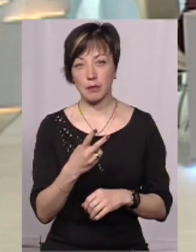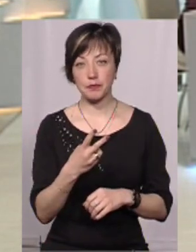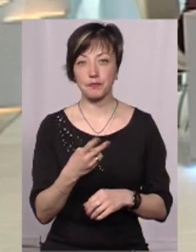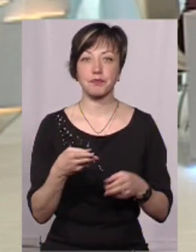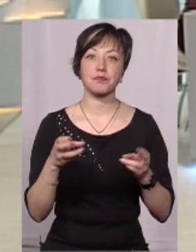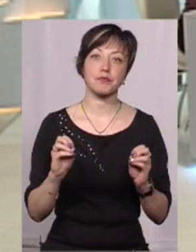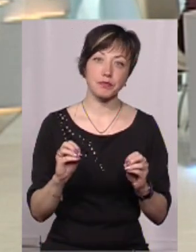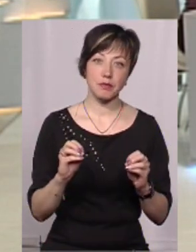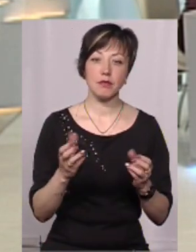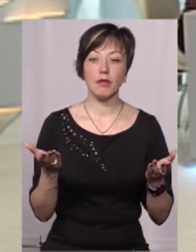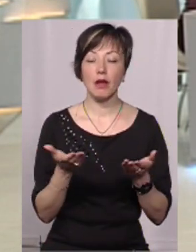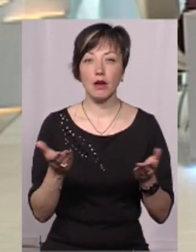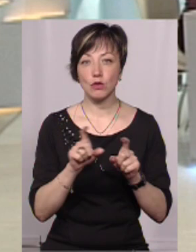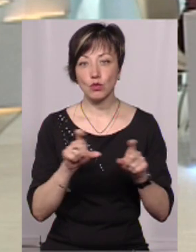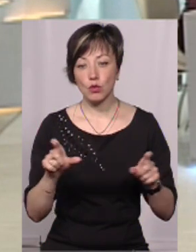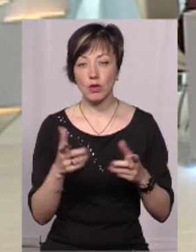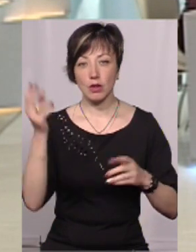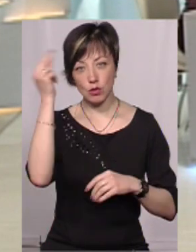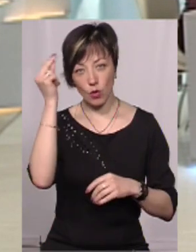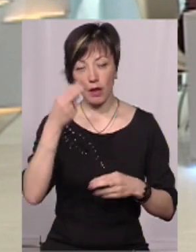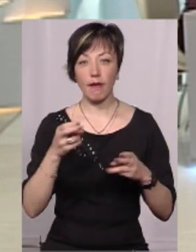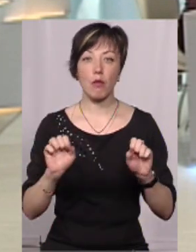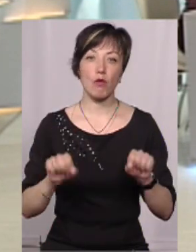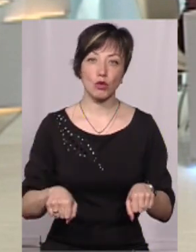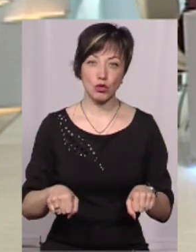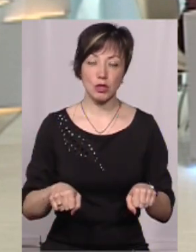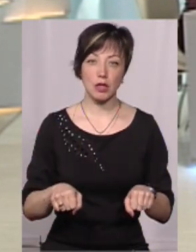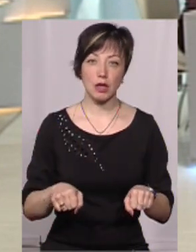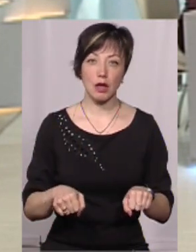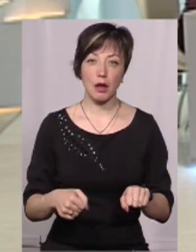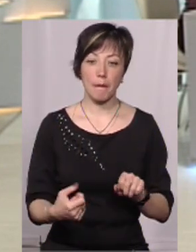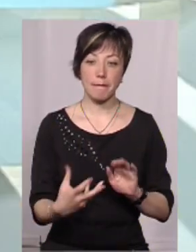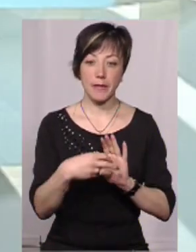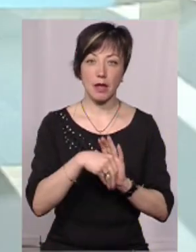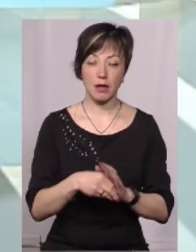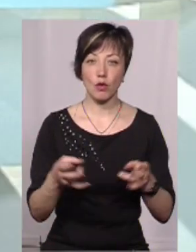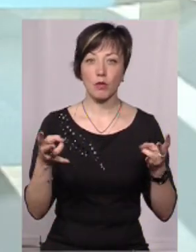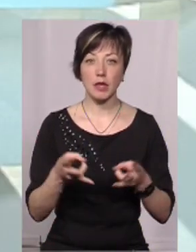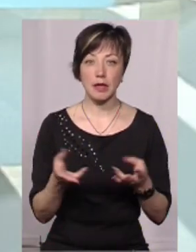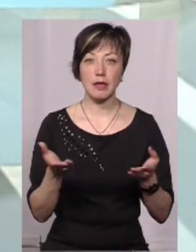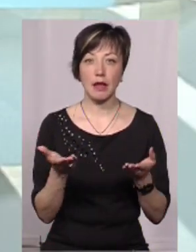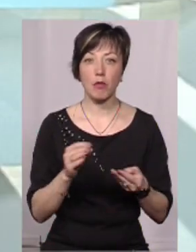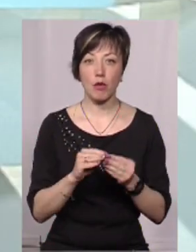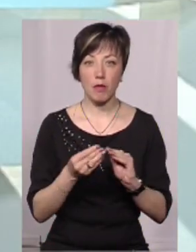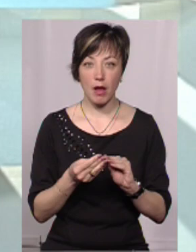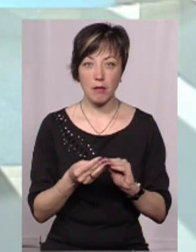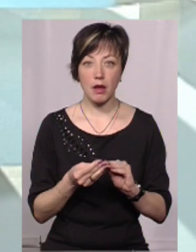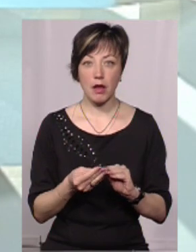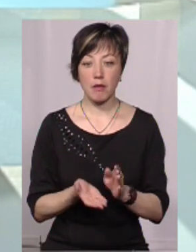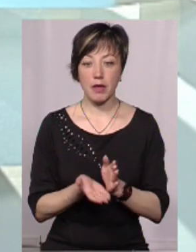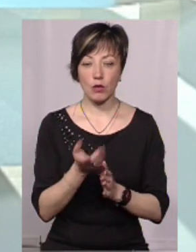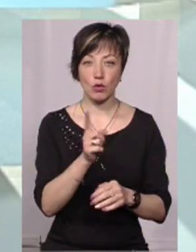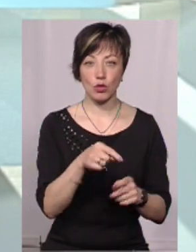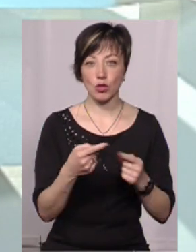де яка структура, де яка школа, де можна підтягнути, де необхідно, де якісь є проблеми, і підтягнути